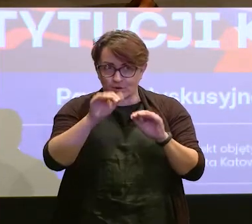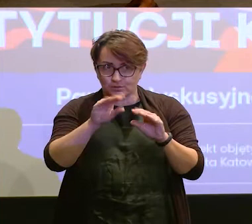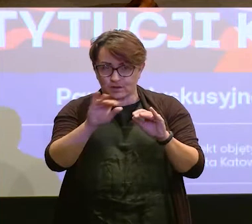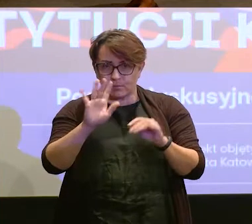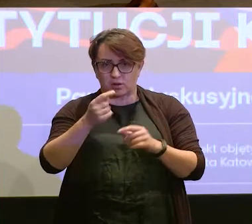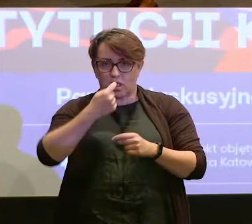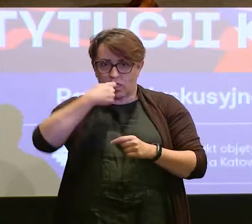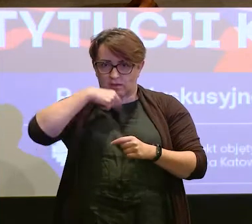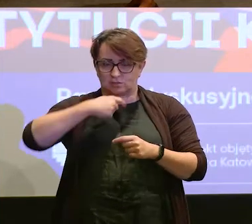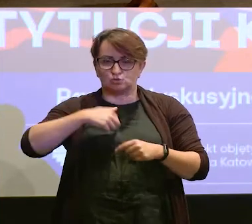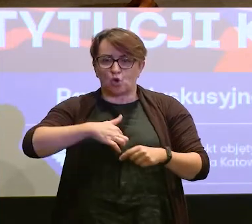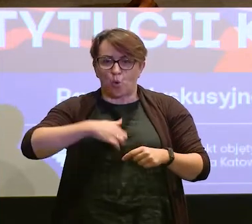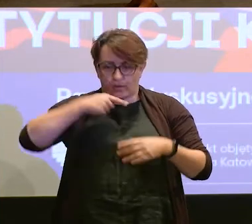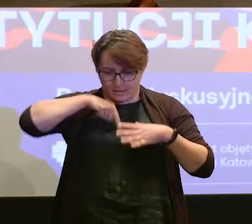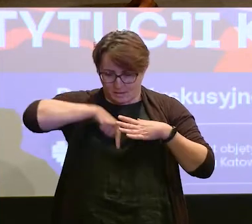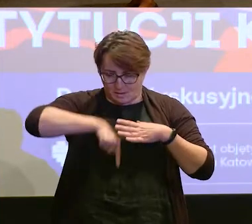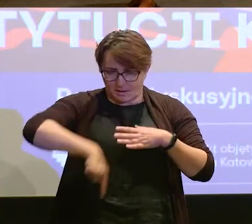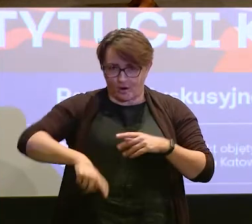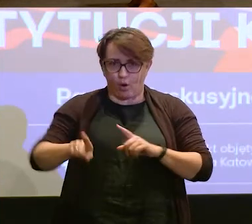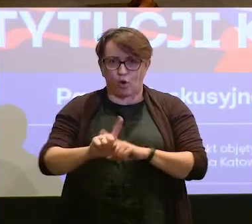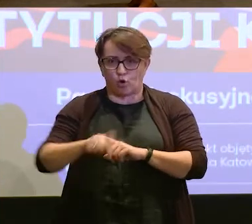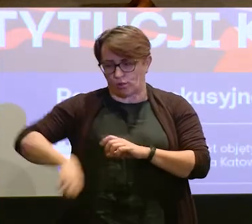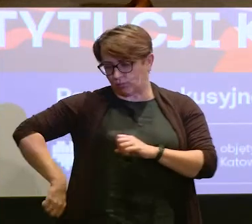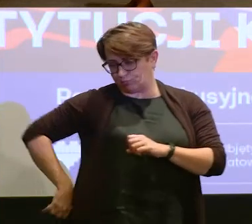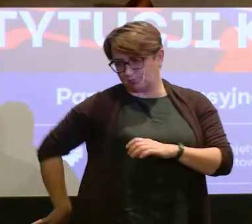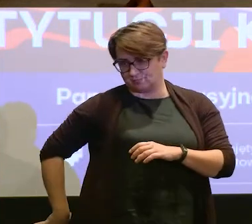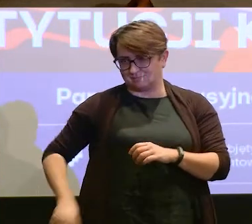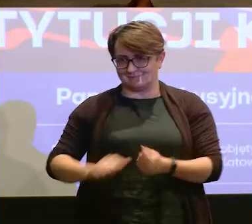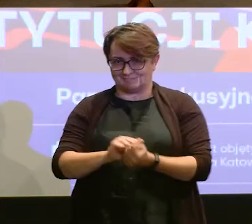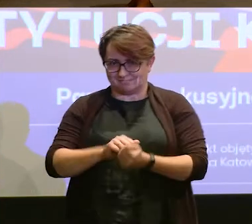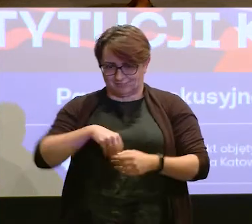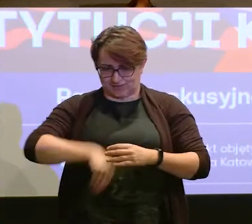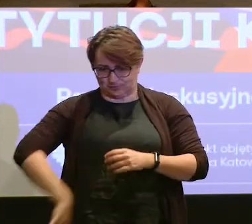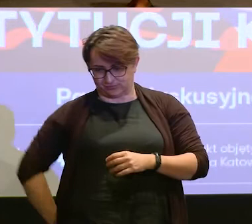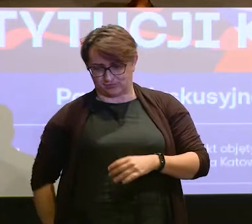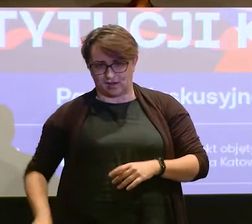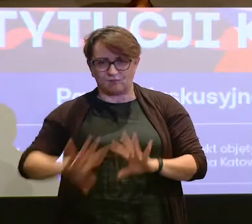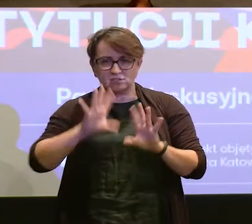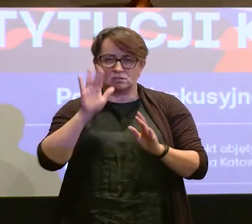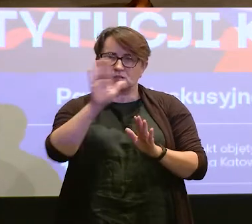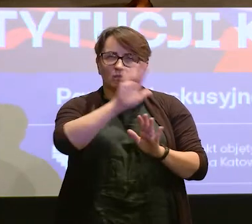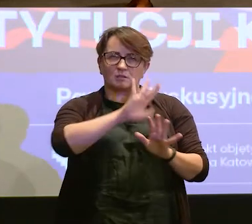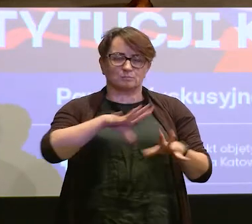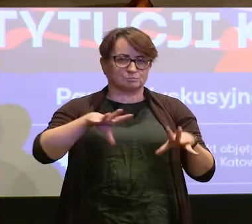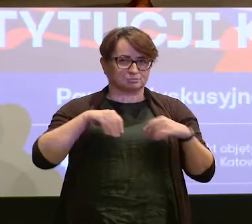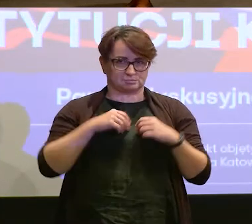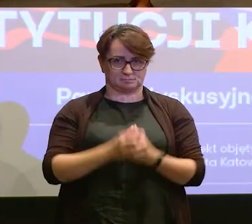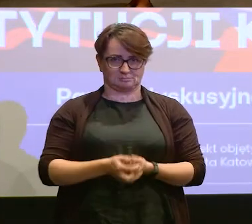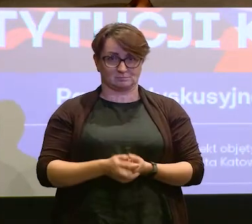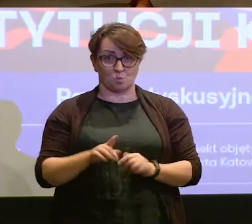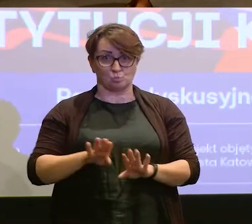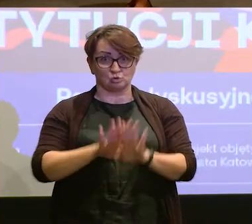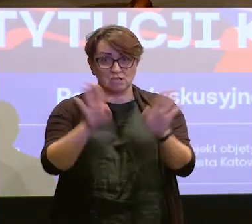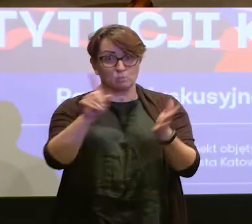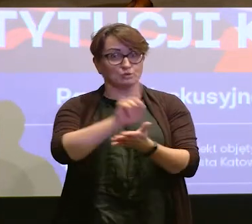przetrawił, w cudzysłowie, spod ogona wypuścił. Wszystkiego mogłem dotknąć. W Muzeum